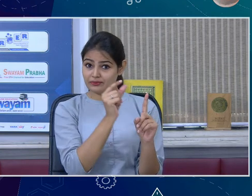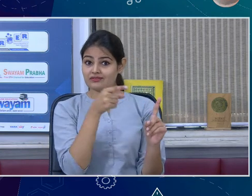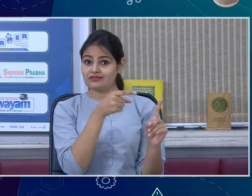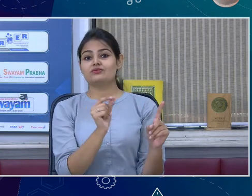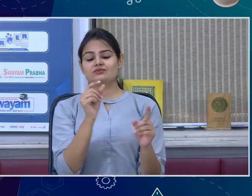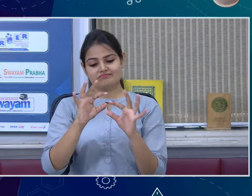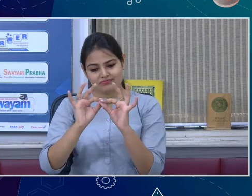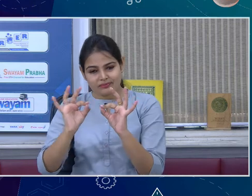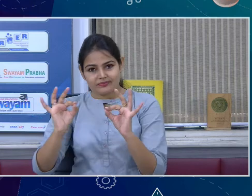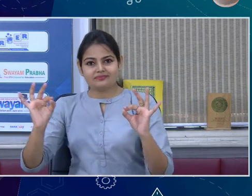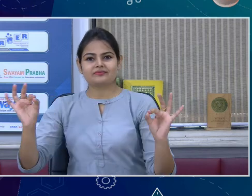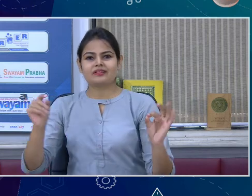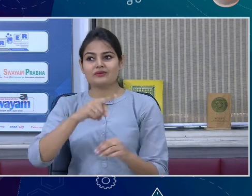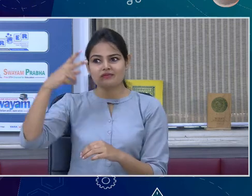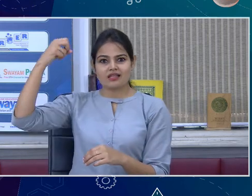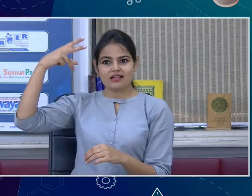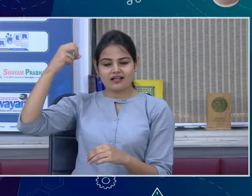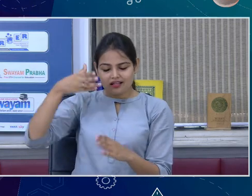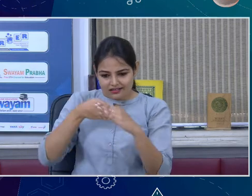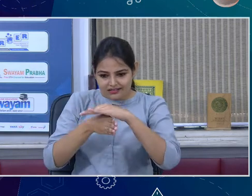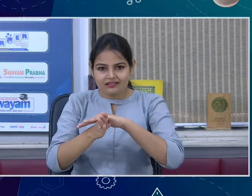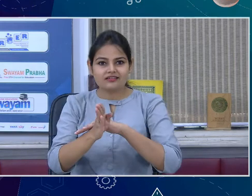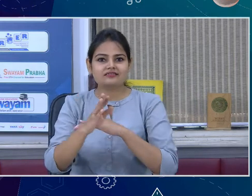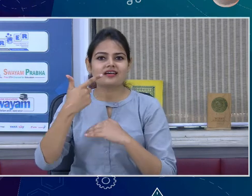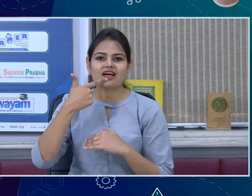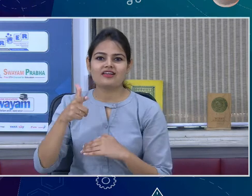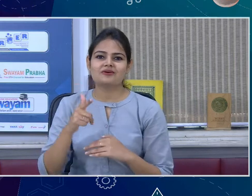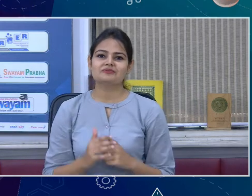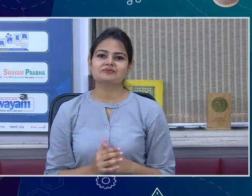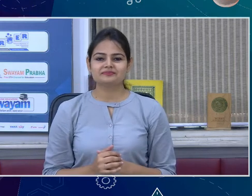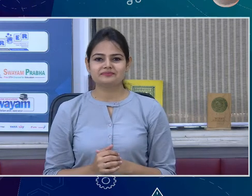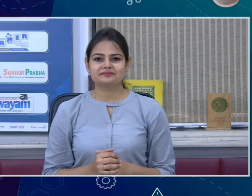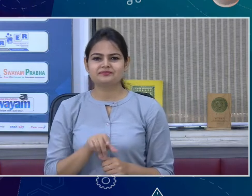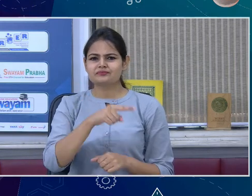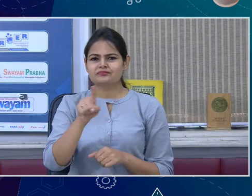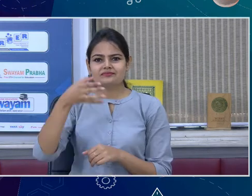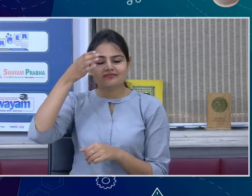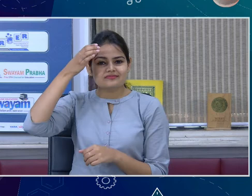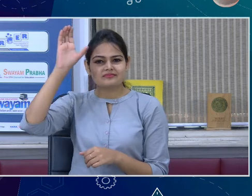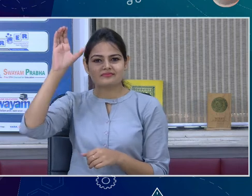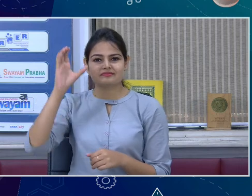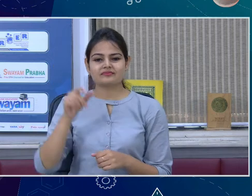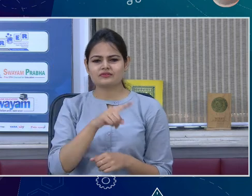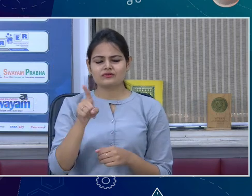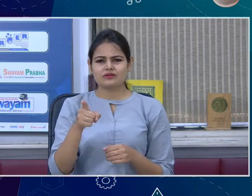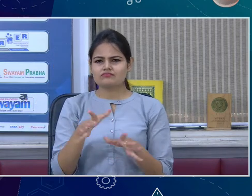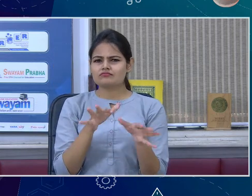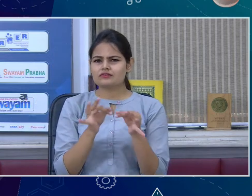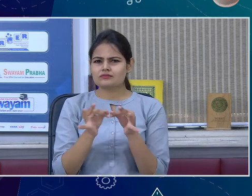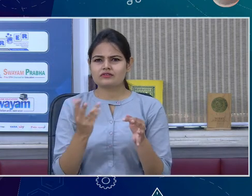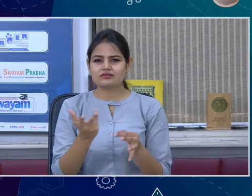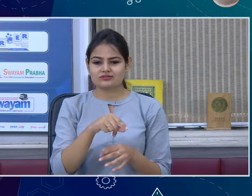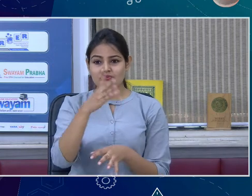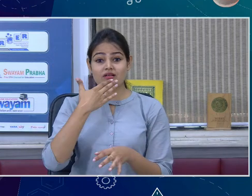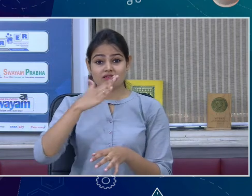conductor of electricity. So this a concept kind, how will you explain for the children with